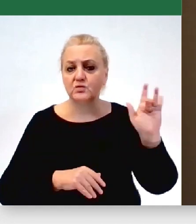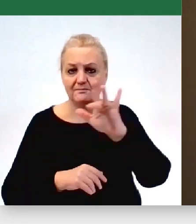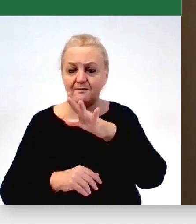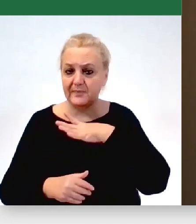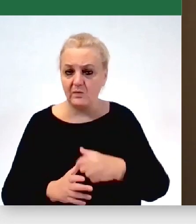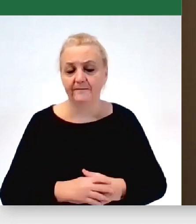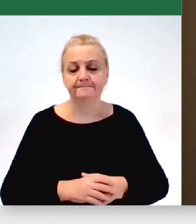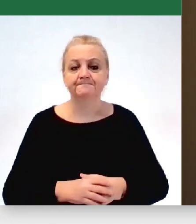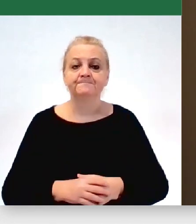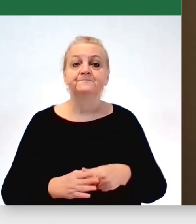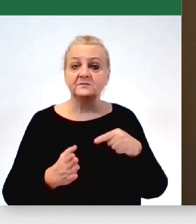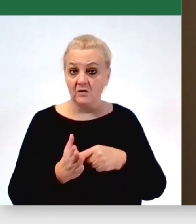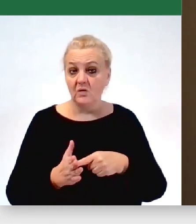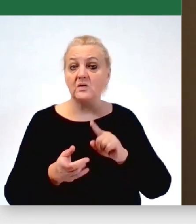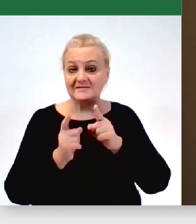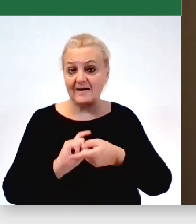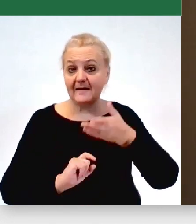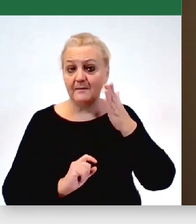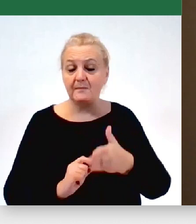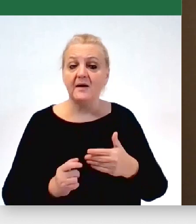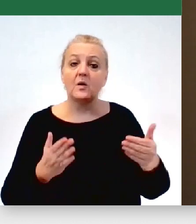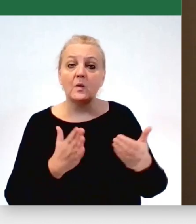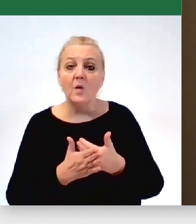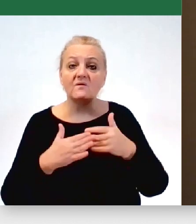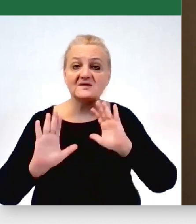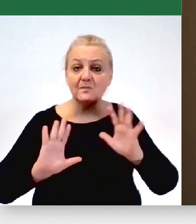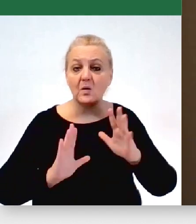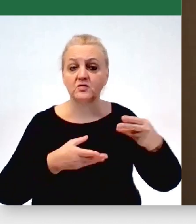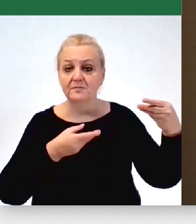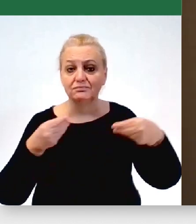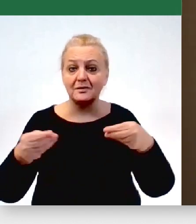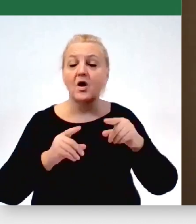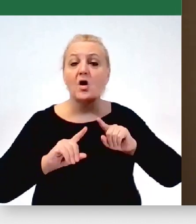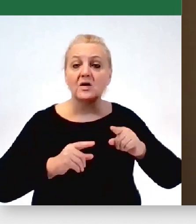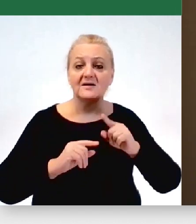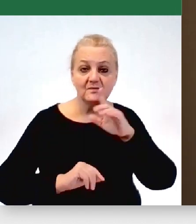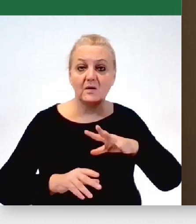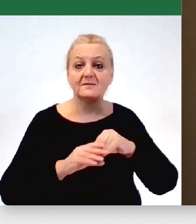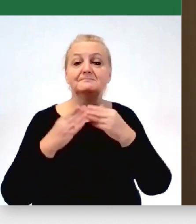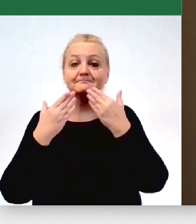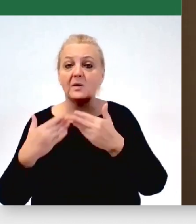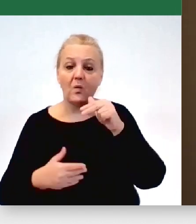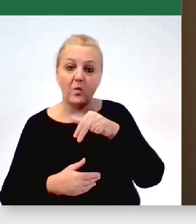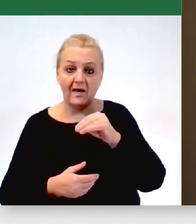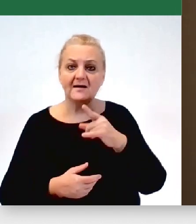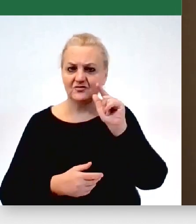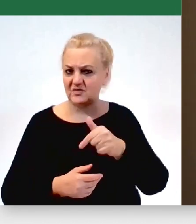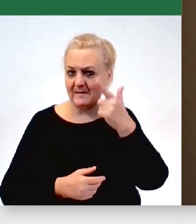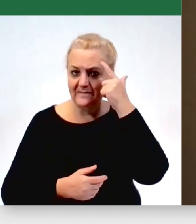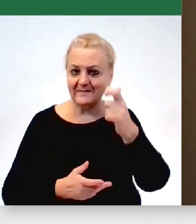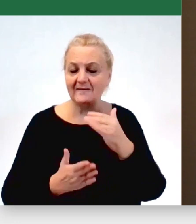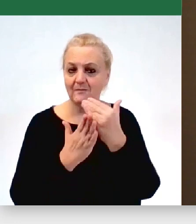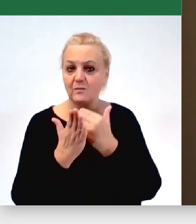prostu i to będzie się też zmieniać, bo otwierają się ścieżki bezpośredniego finansowania organizacji społecznych przez Unię Europejską. Trzeba pamiętać, że te programy